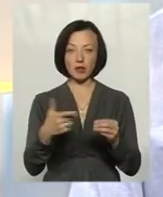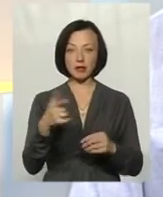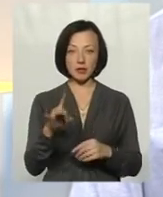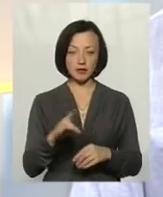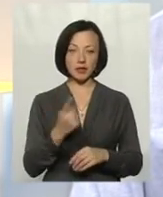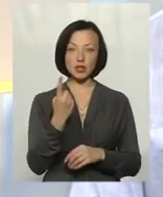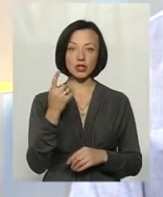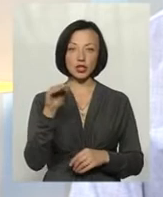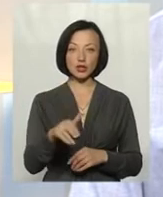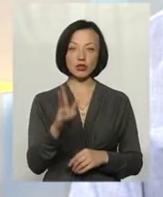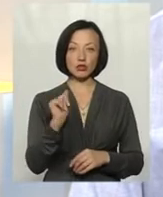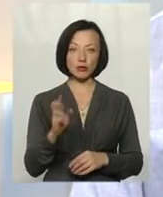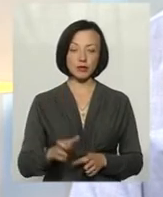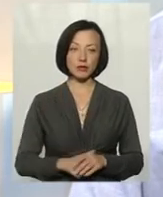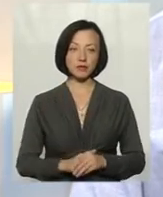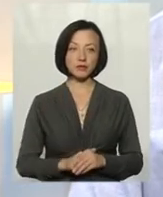за тих кубів.